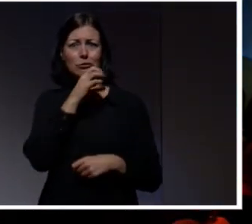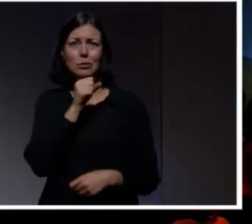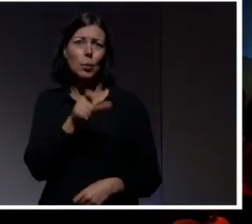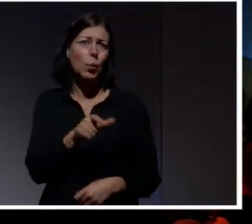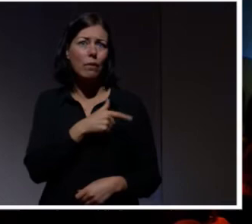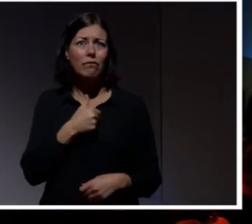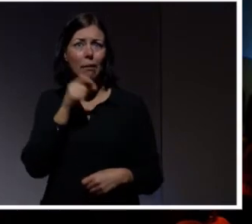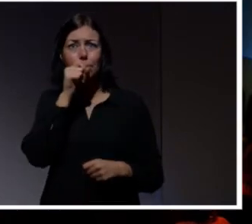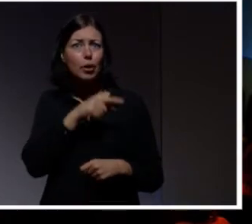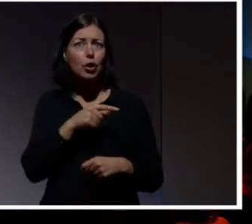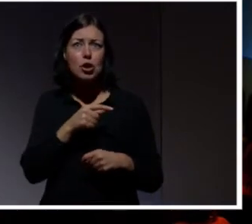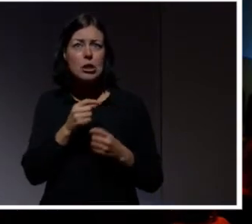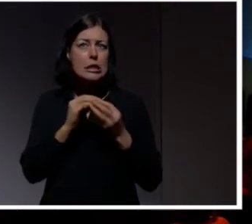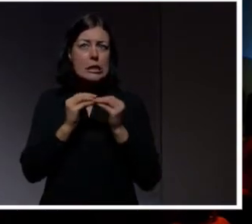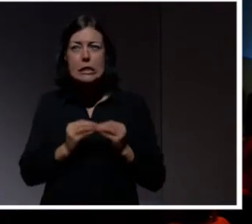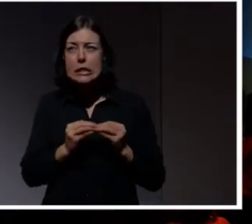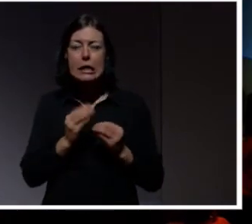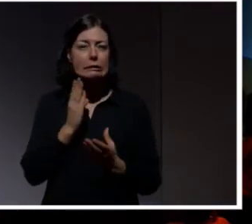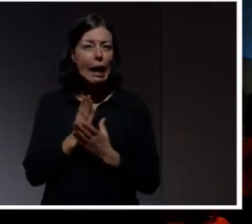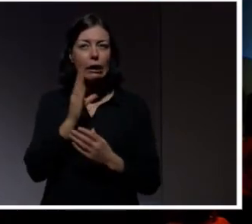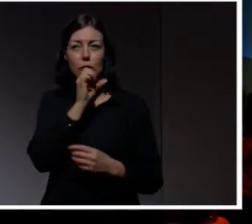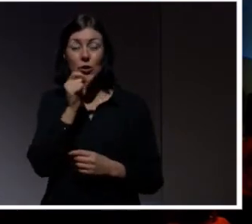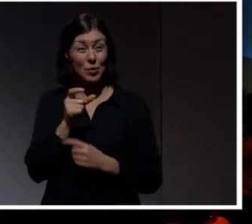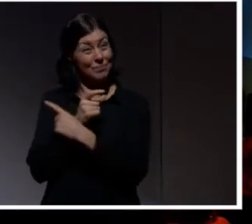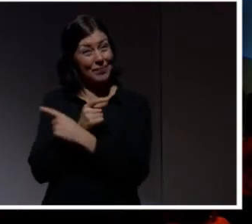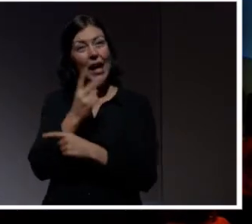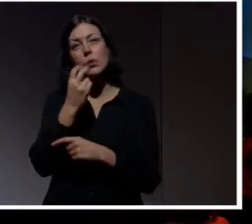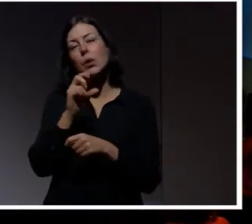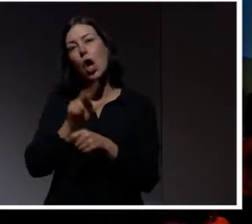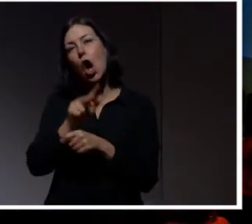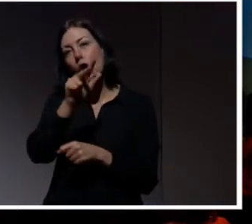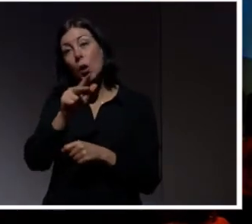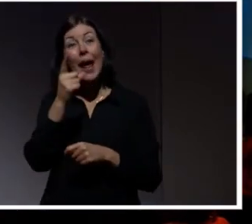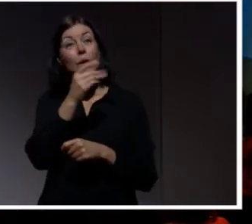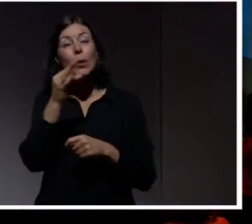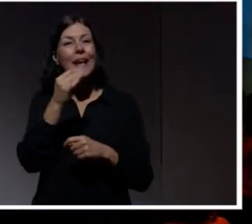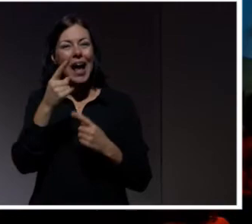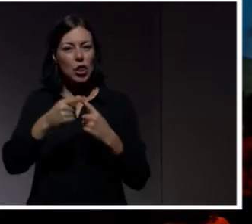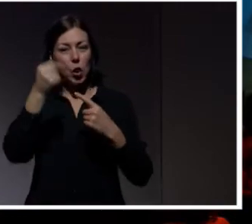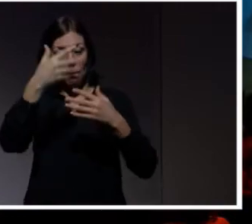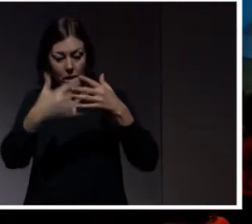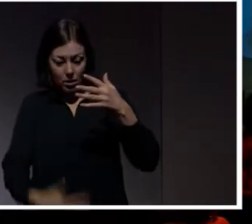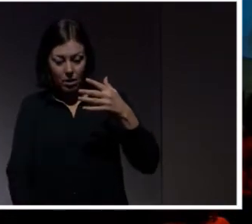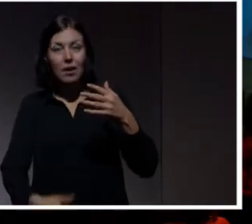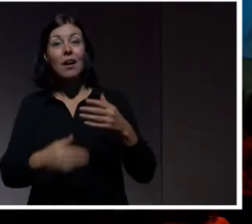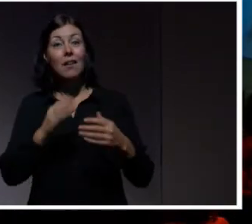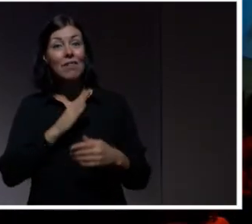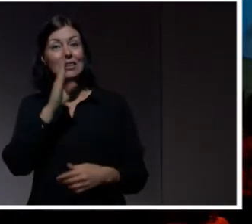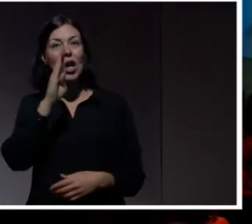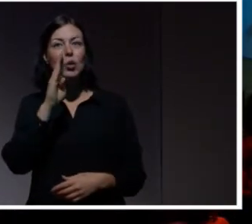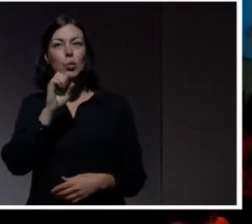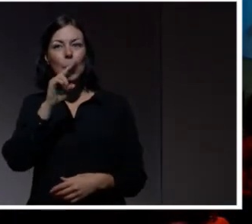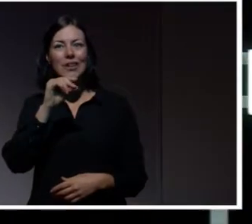Det här var 2018. Vi kan lägga till att bland hundra i topp så kom Donald, nummer 23.